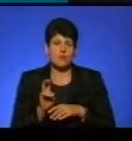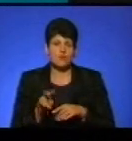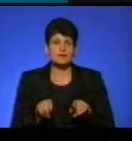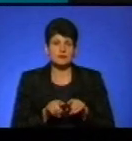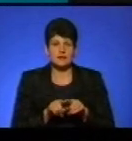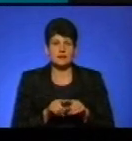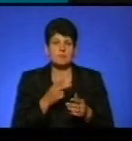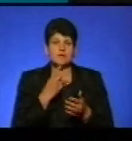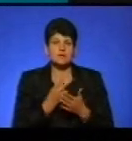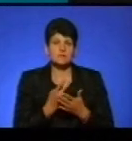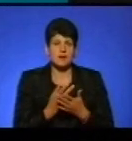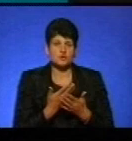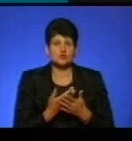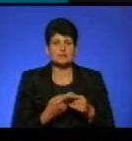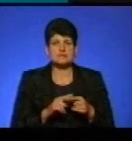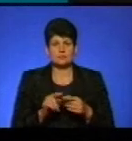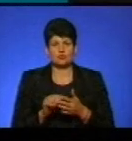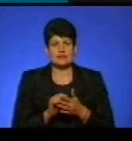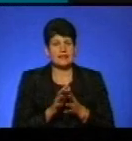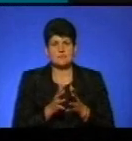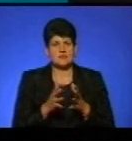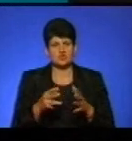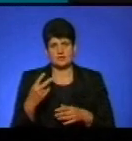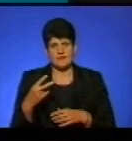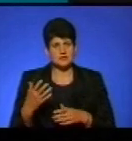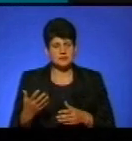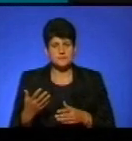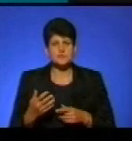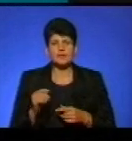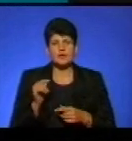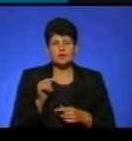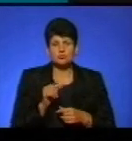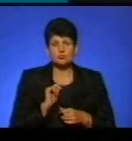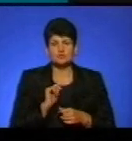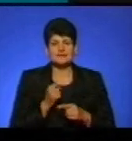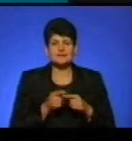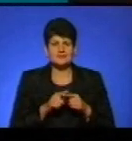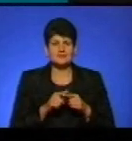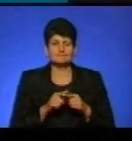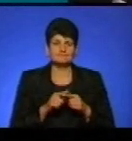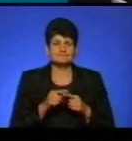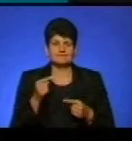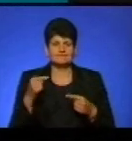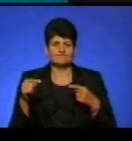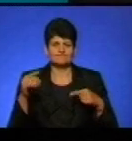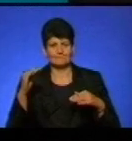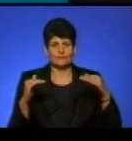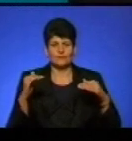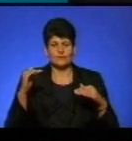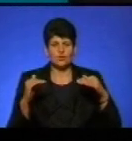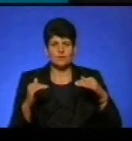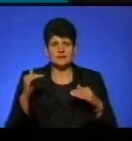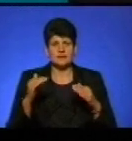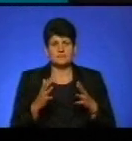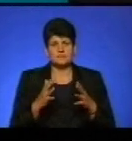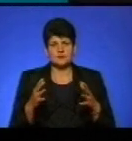передбачено оцим документом, не більше 20. Тому такі похибки, чи такі збільшені